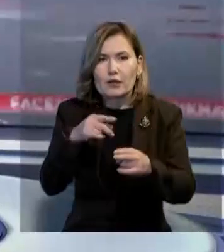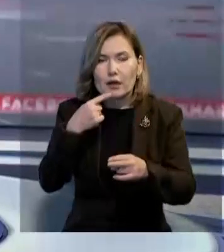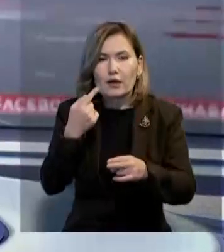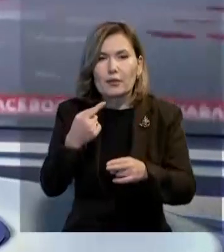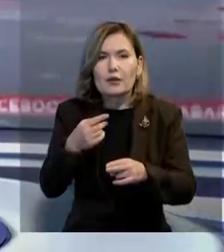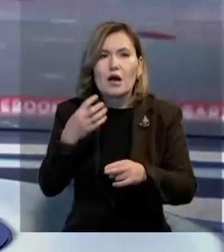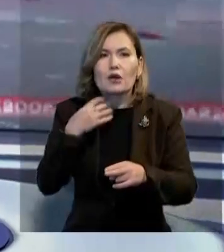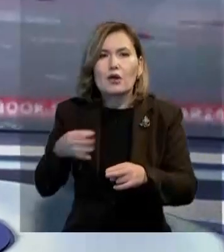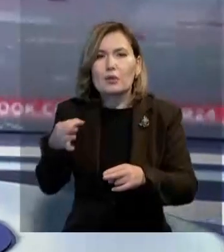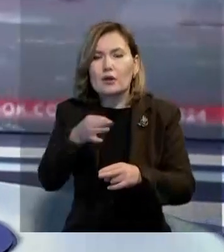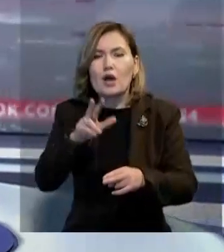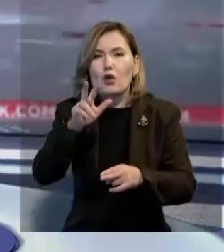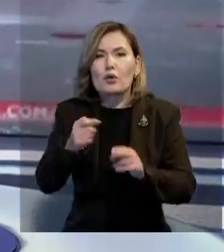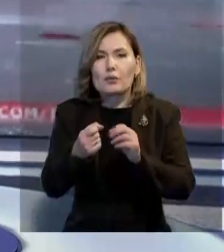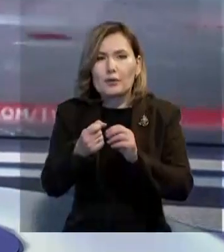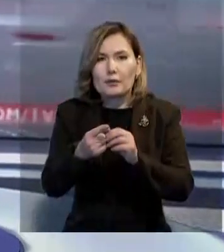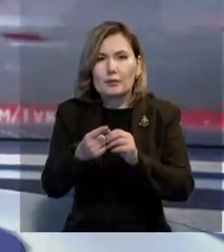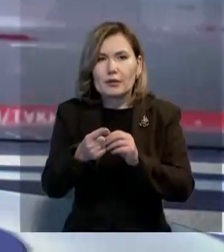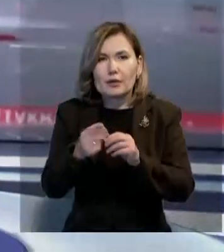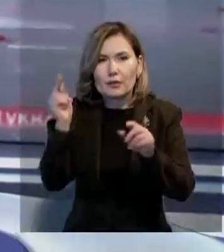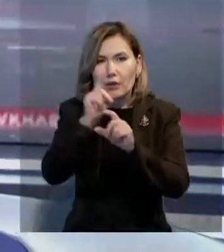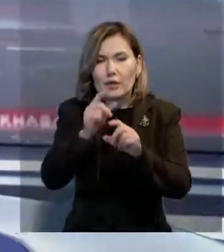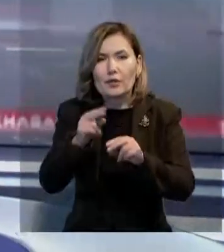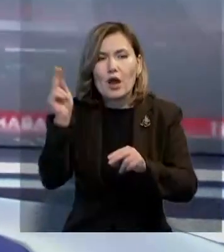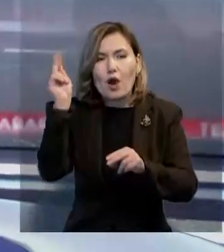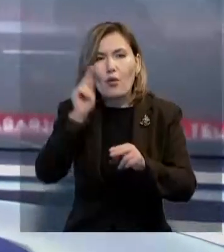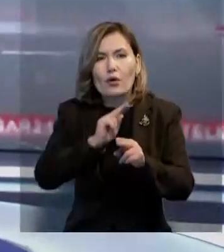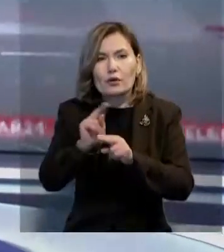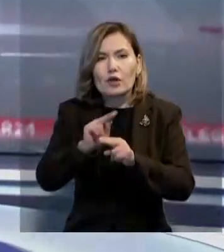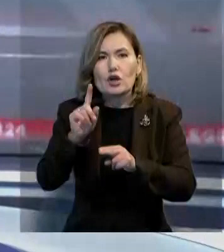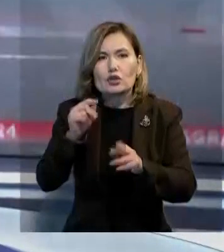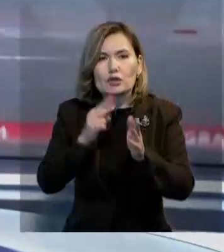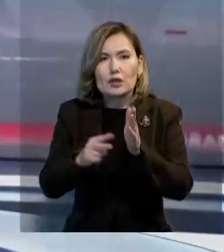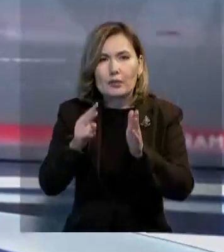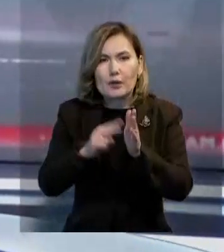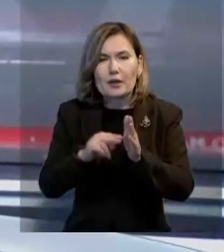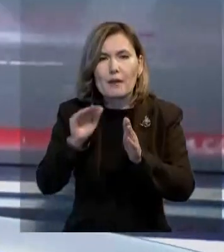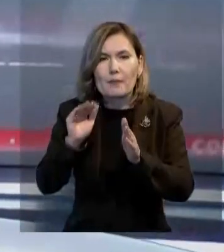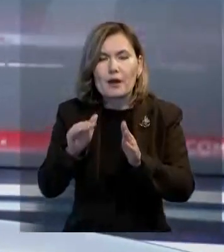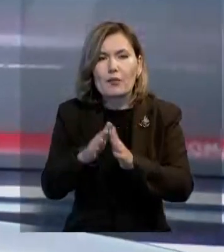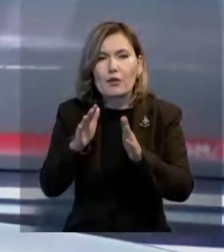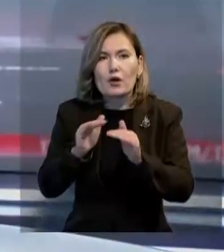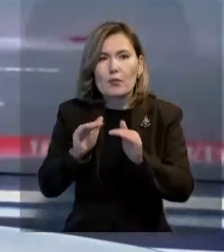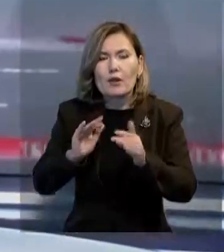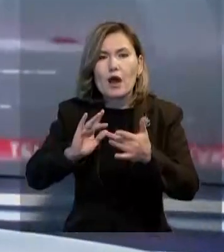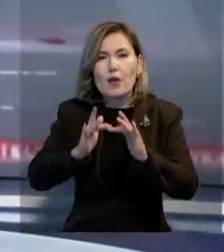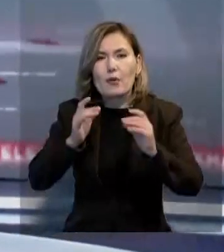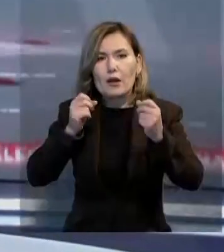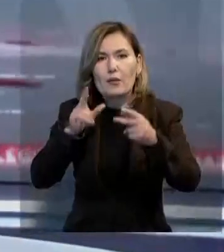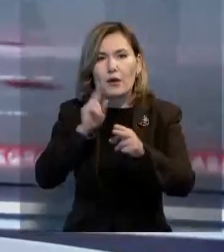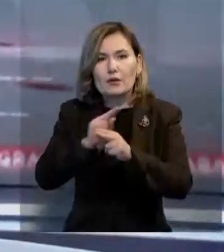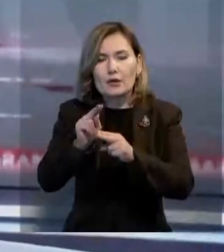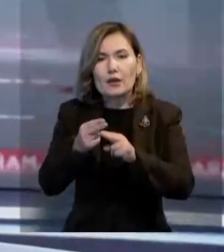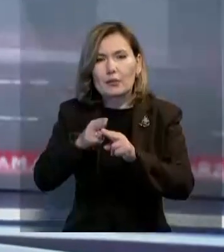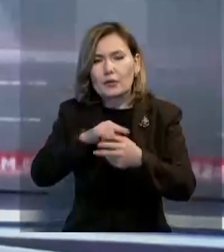Бірақ Қызылордау ұлысындағы 111 мектепте оқиытыны 177 мүннан астам оқушы цифрлы білім беру модель